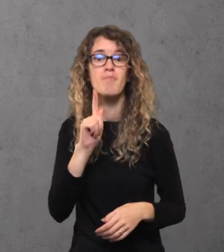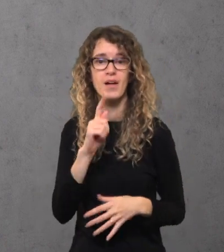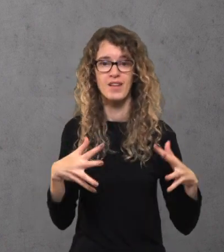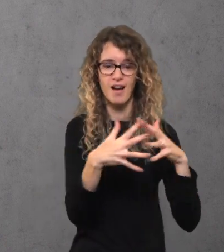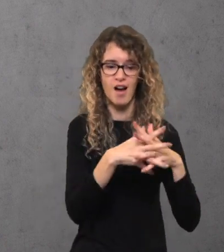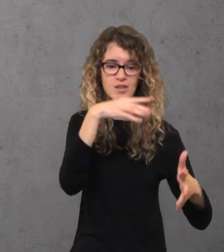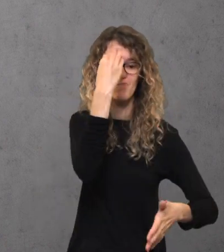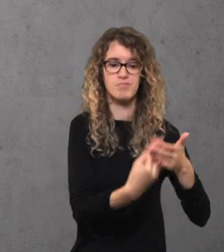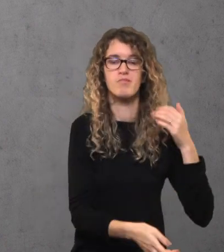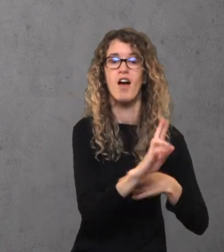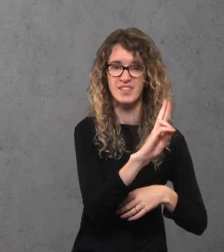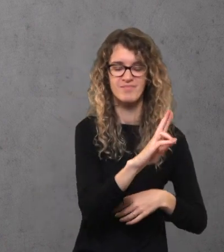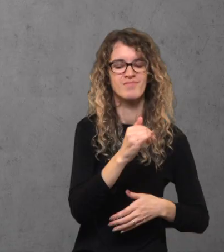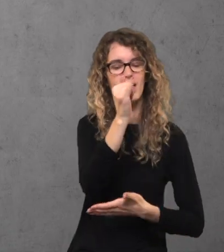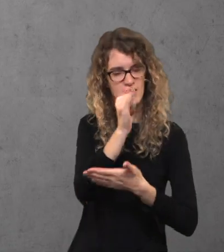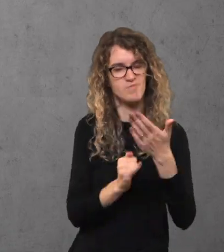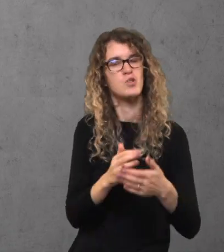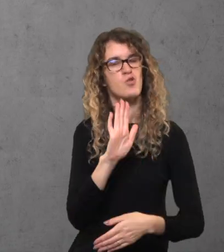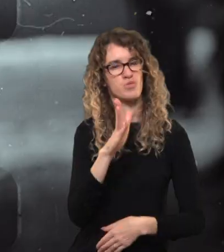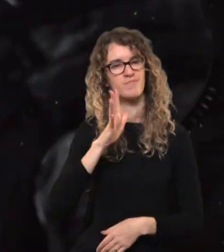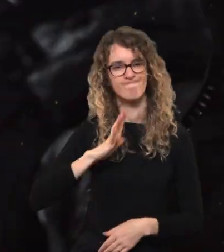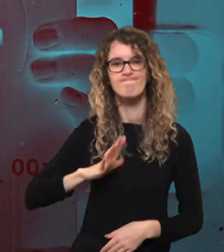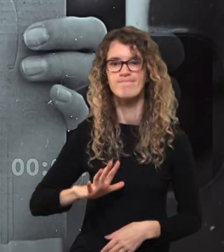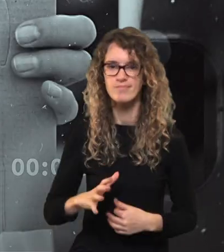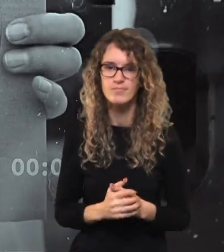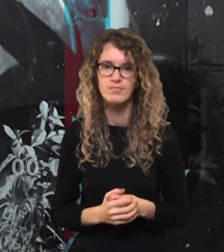Bet teks, jeigu jį pralaimėsi.